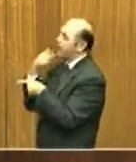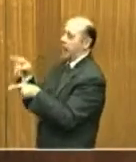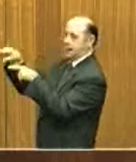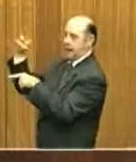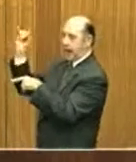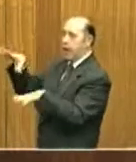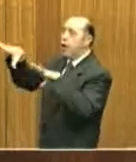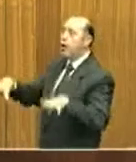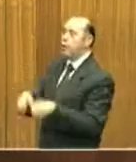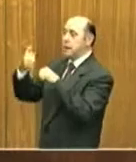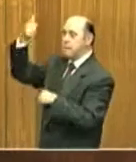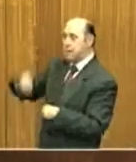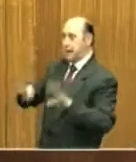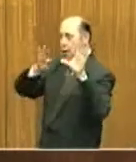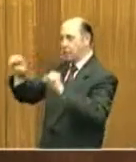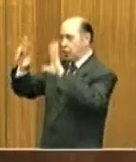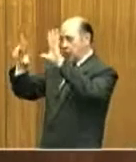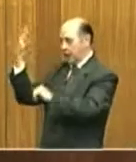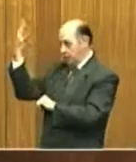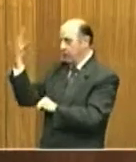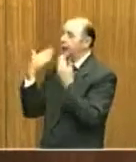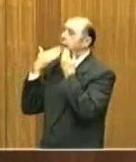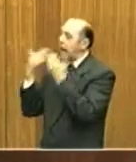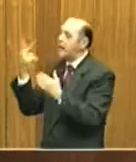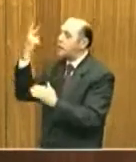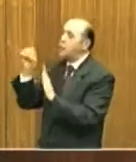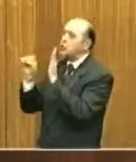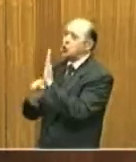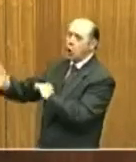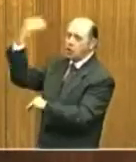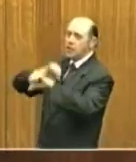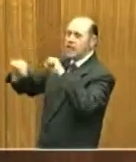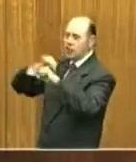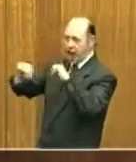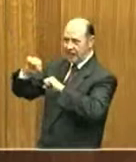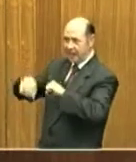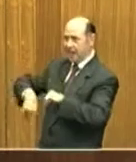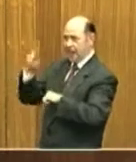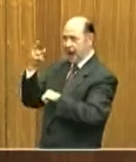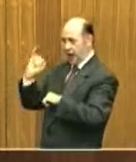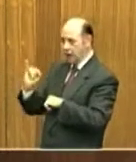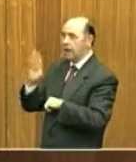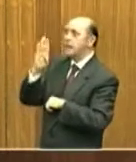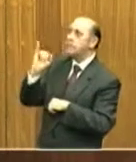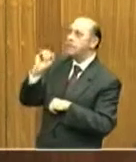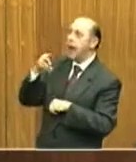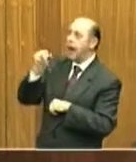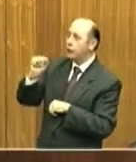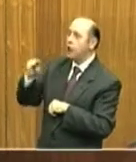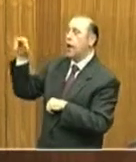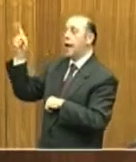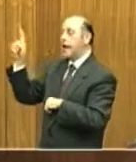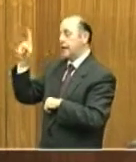nel 1985 proprio grazie a due storici dirigenti della nostra azienda, Biagio Agnes e Sergio